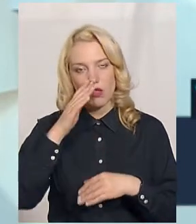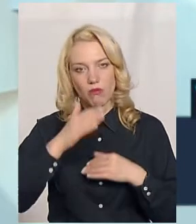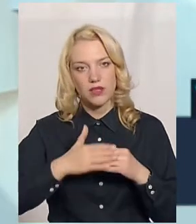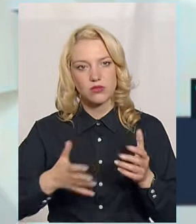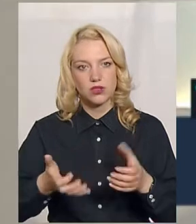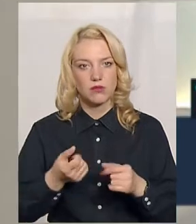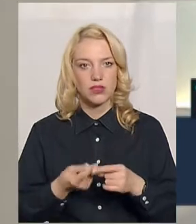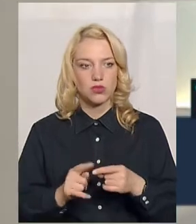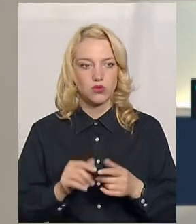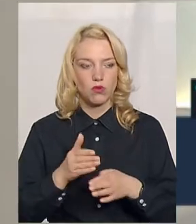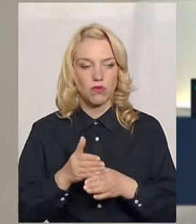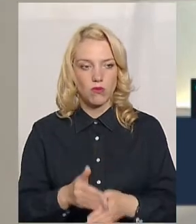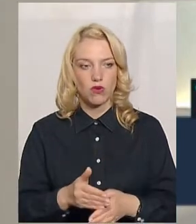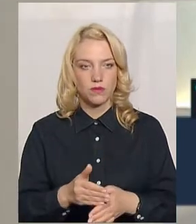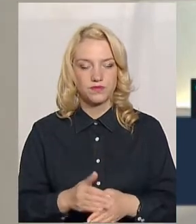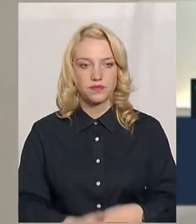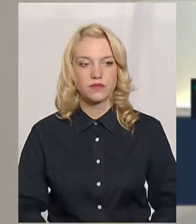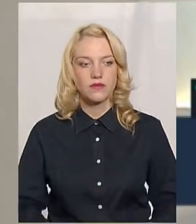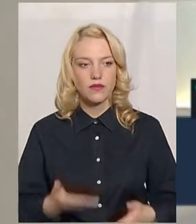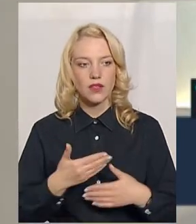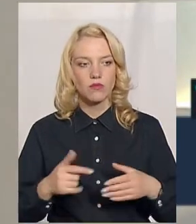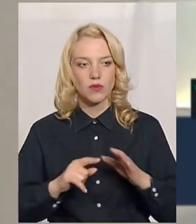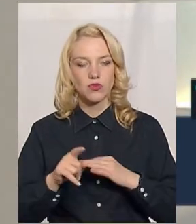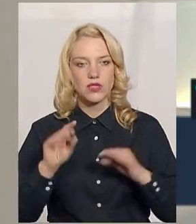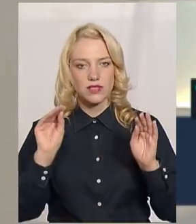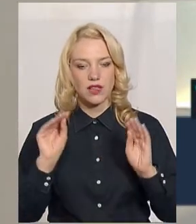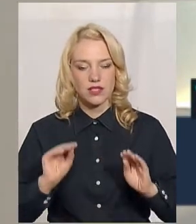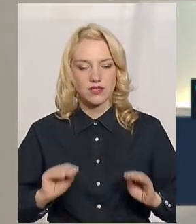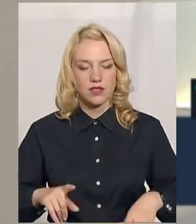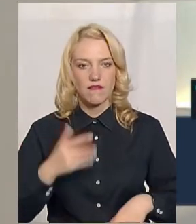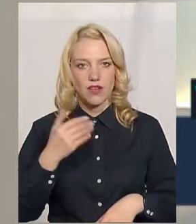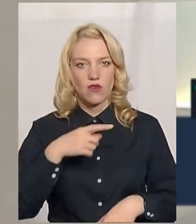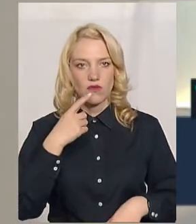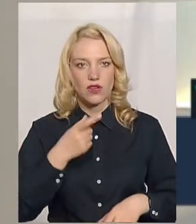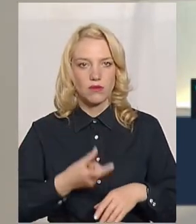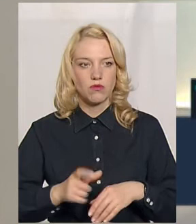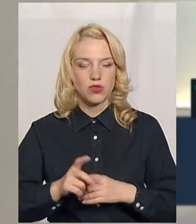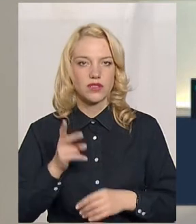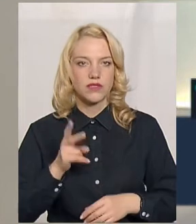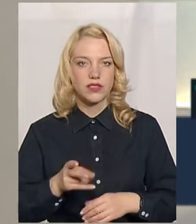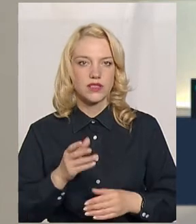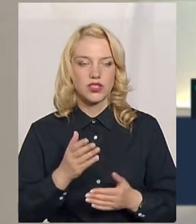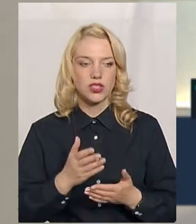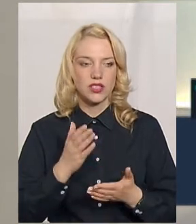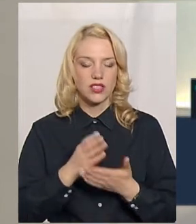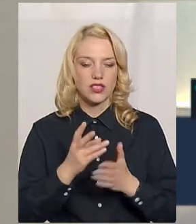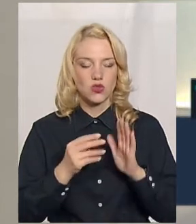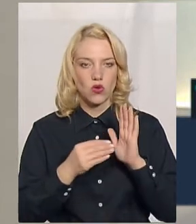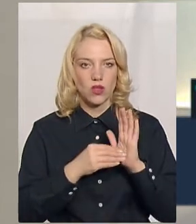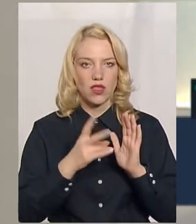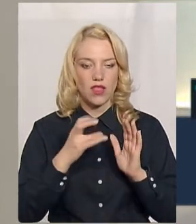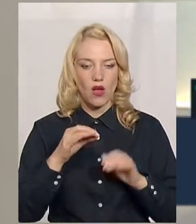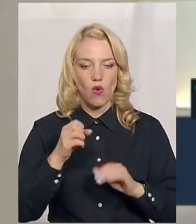таку допомогу. Ми починали зі статистики, і ви говорили про те, що понад 2 тисячі, так, стоять на обліку. Це офіційна